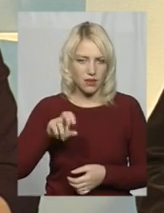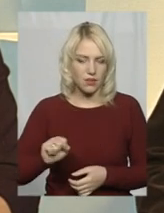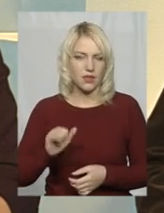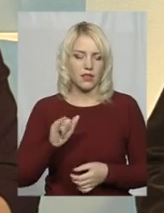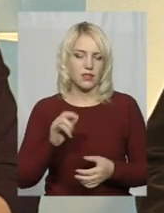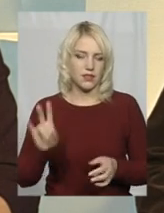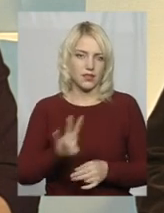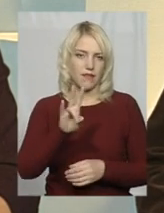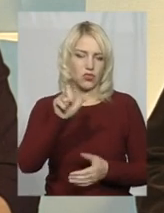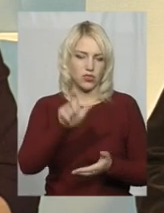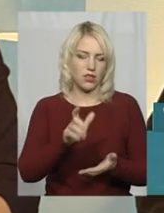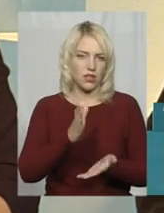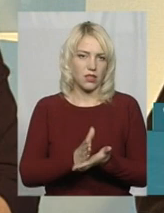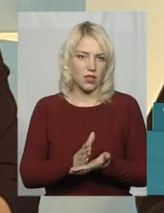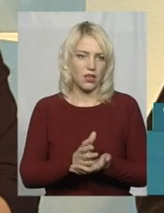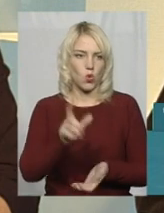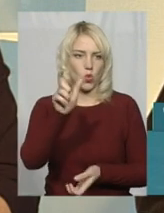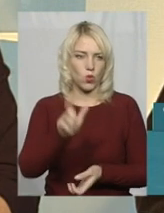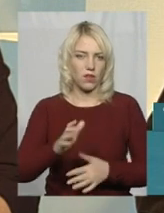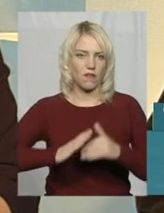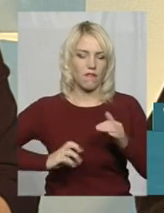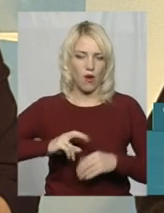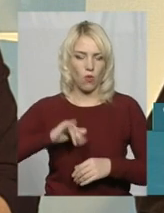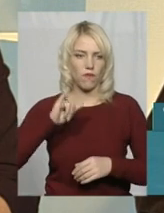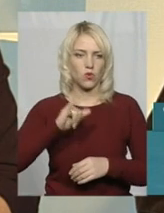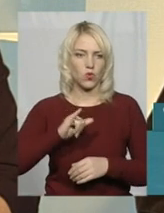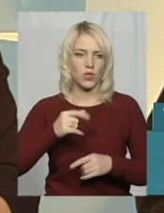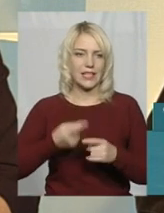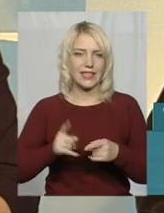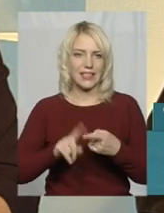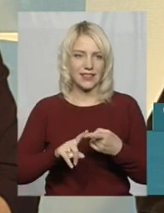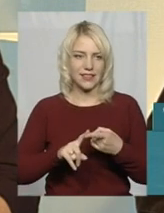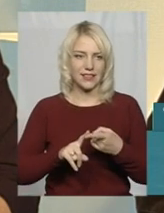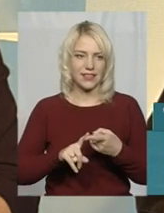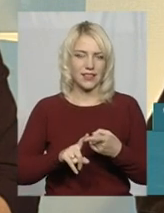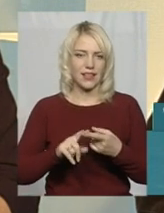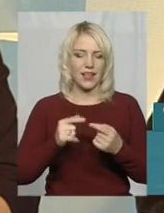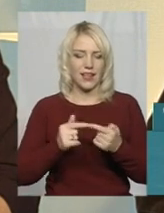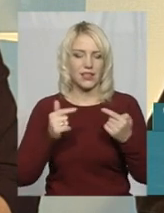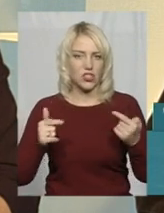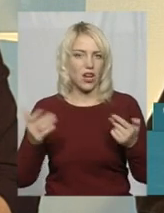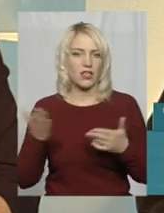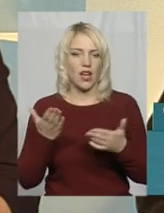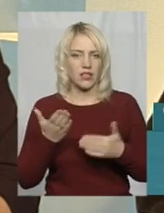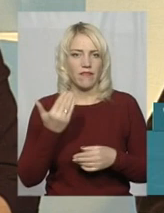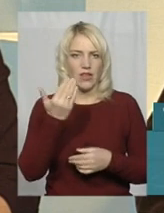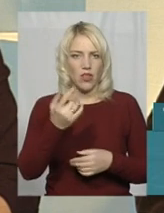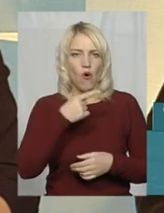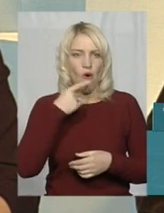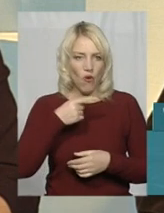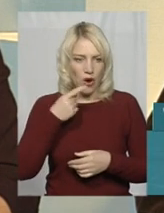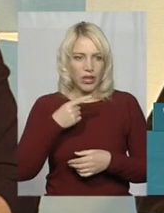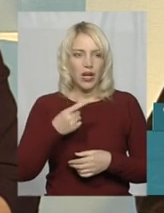священник є людиною фаховою у тих речах, про які він говорить.